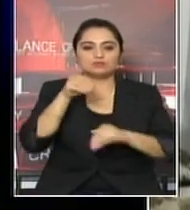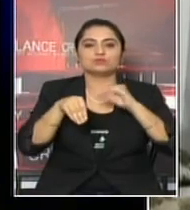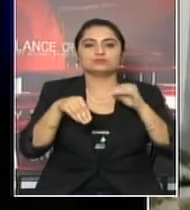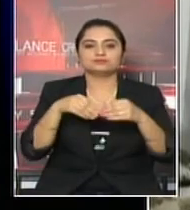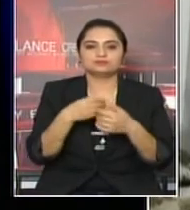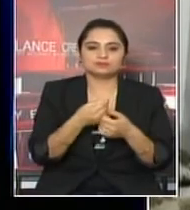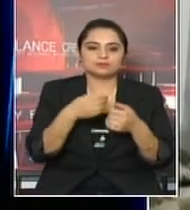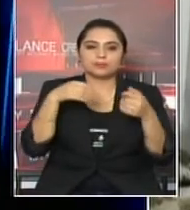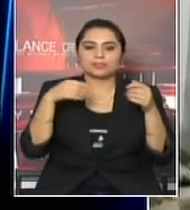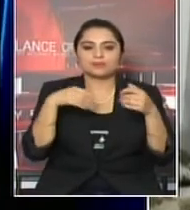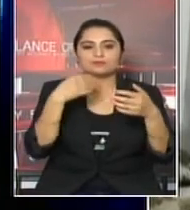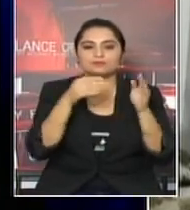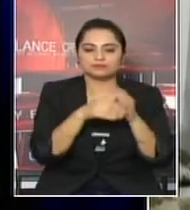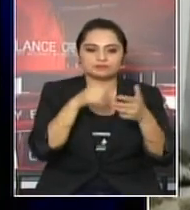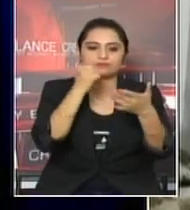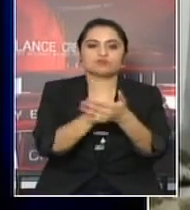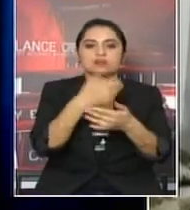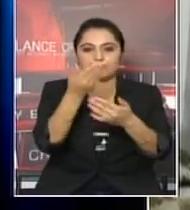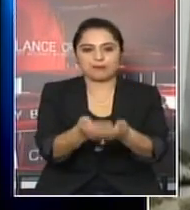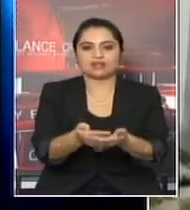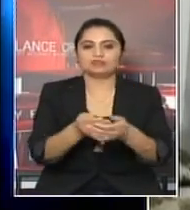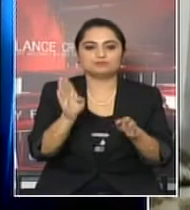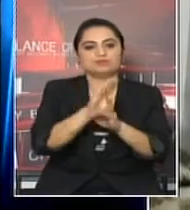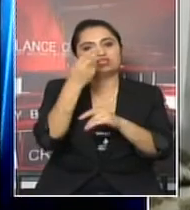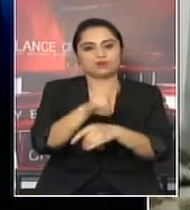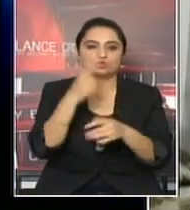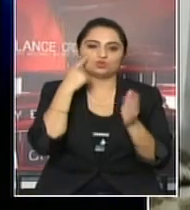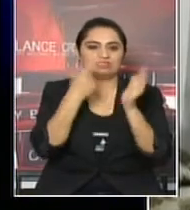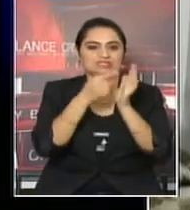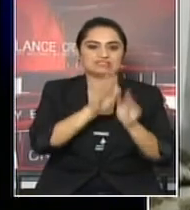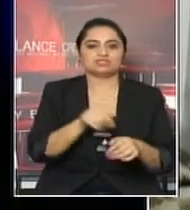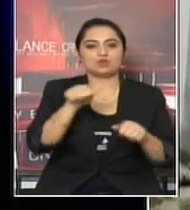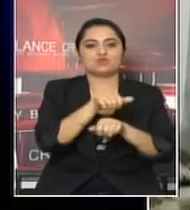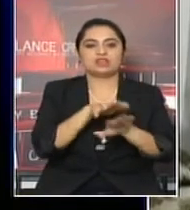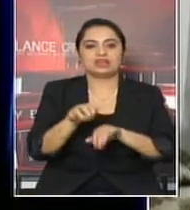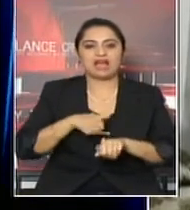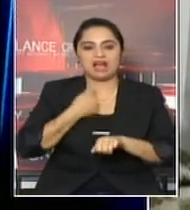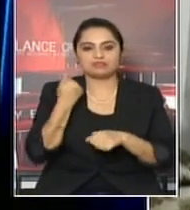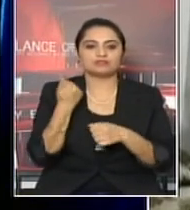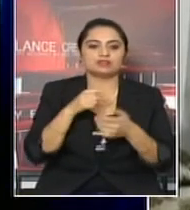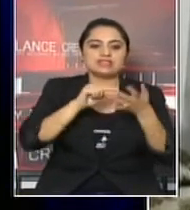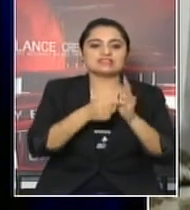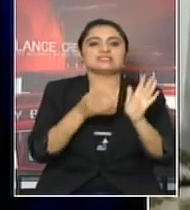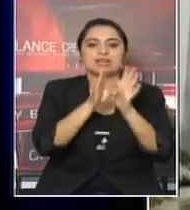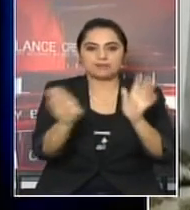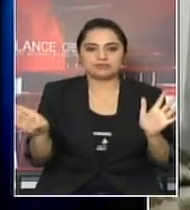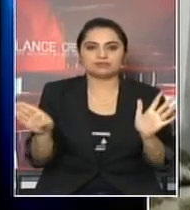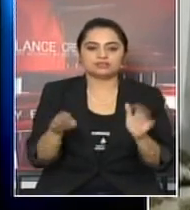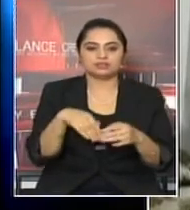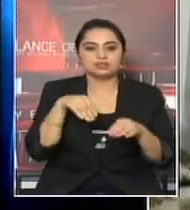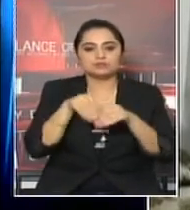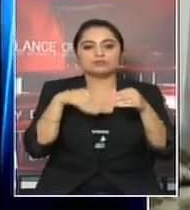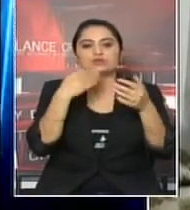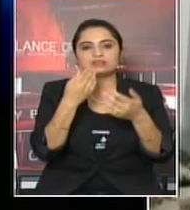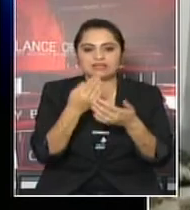घर्दयलो मा गयरा भोट मागना प्यास रहे को देखीन चन। उन्य अरले चाहिं आखनो एजेंडा मार्फ़त मद्दाता